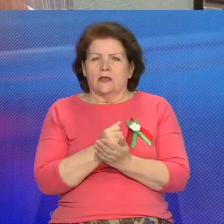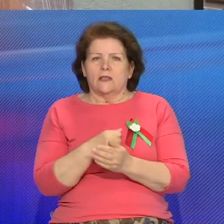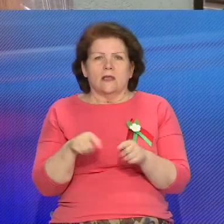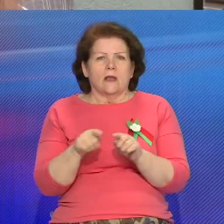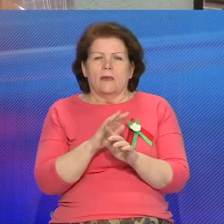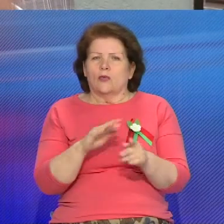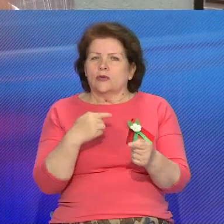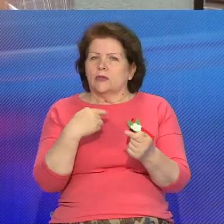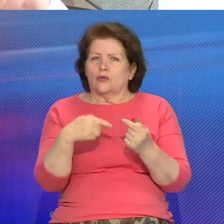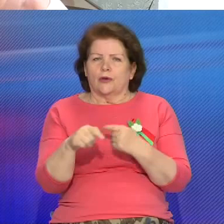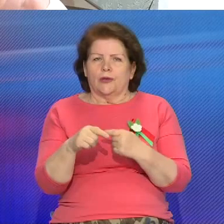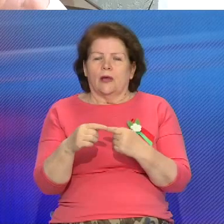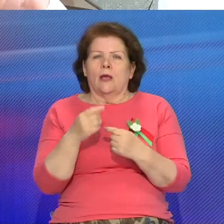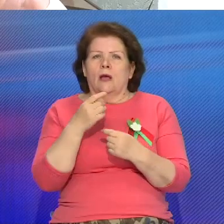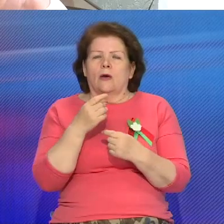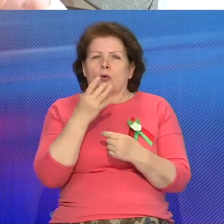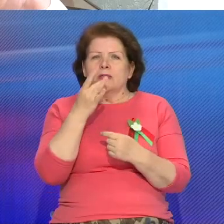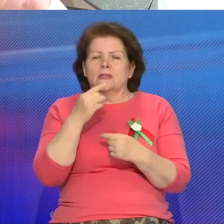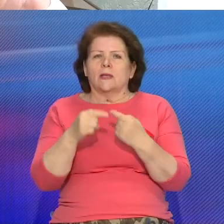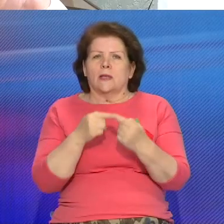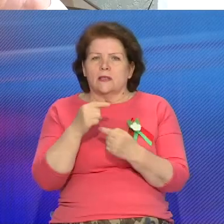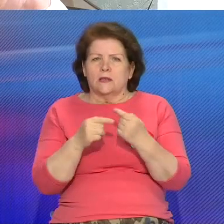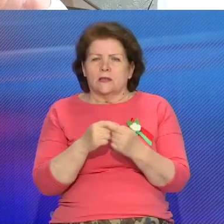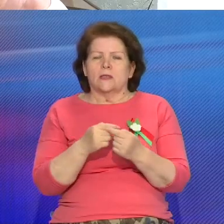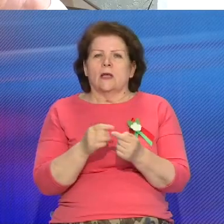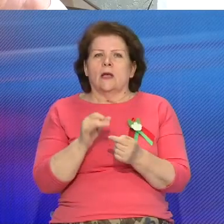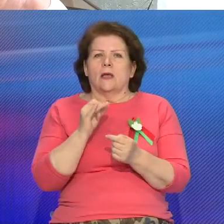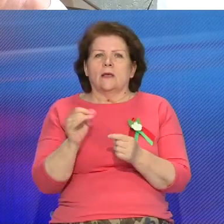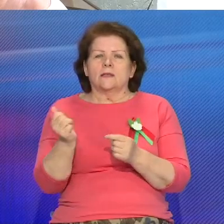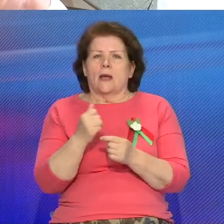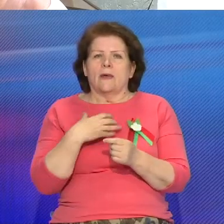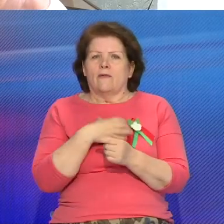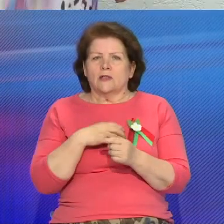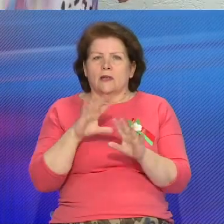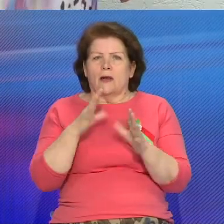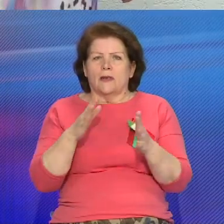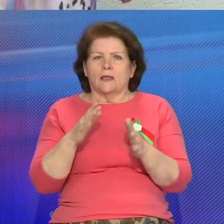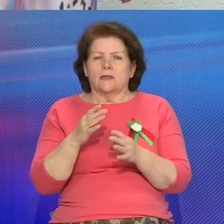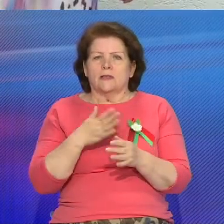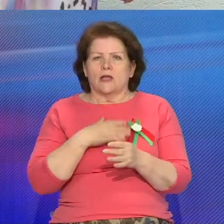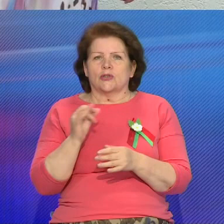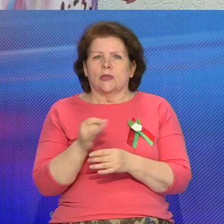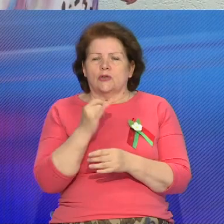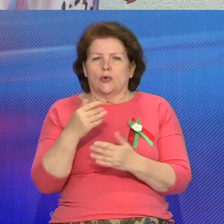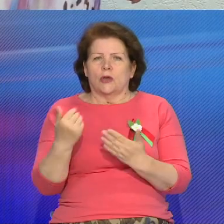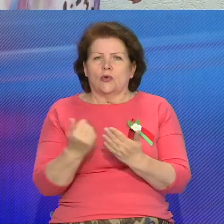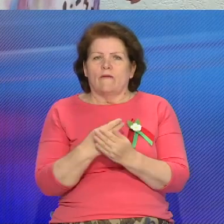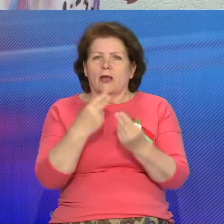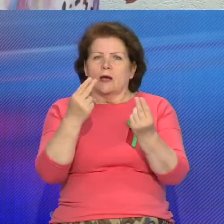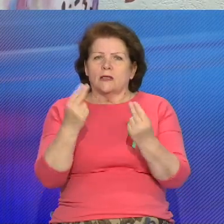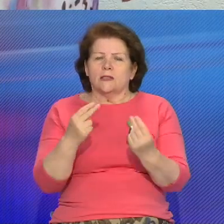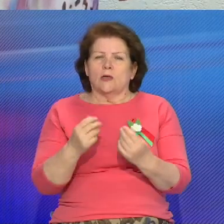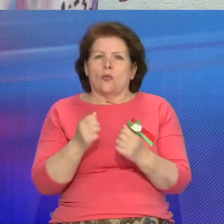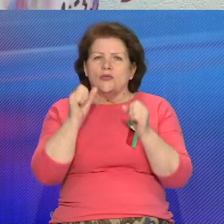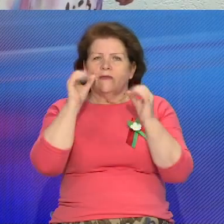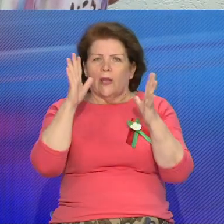гродзенскі культурныя традицыі і адначасово самые важные моманты з істориў Беларусі. Нове полотно уражывая по мерам,